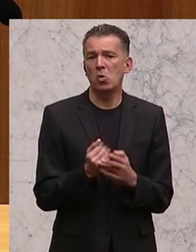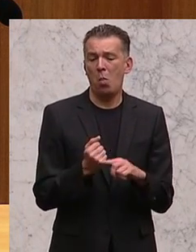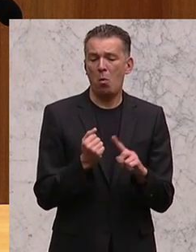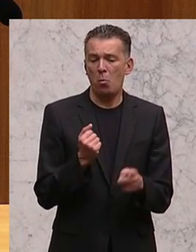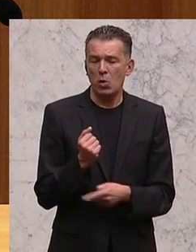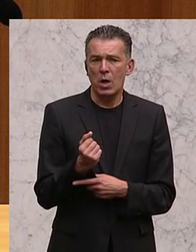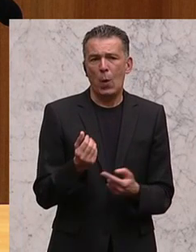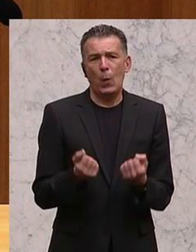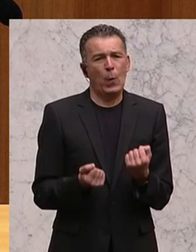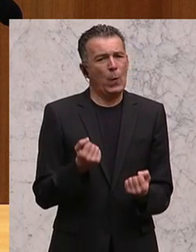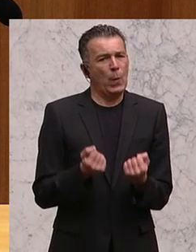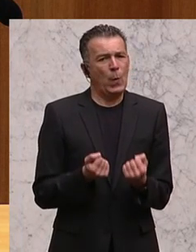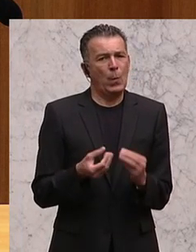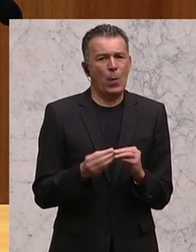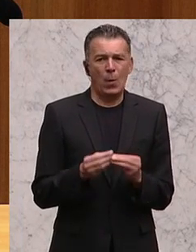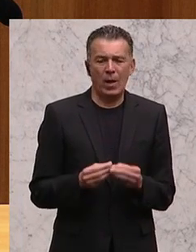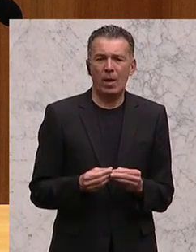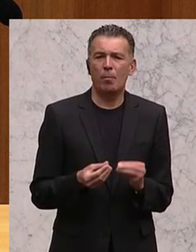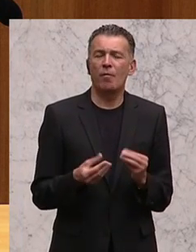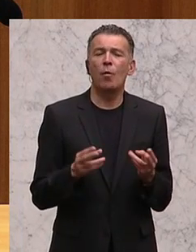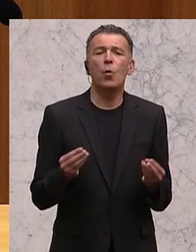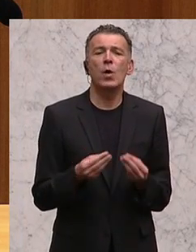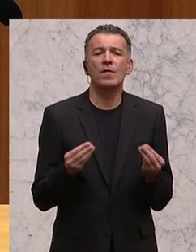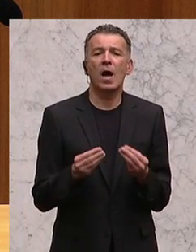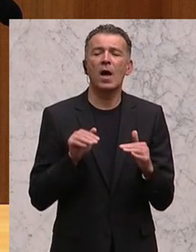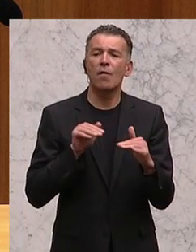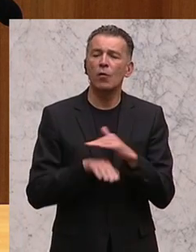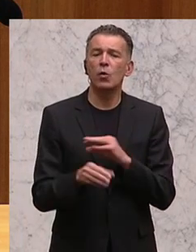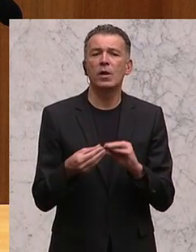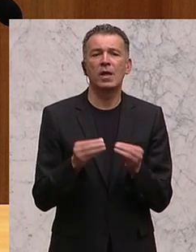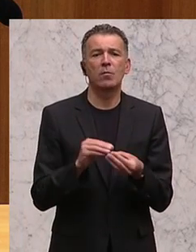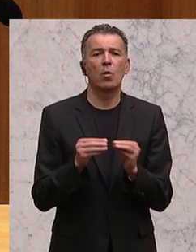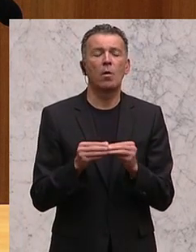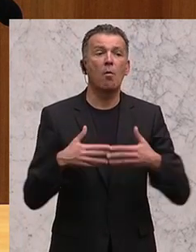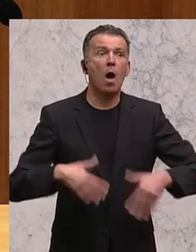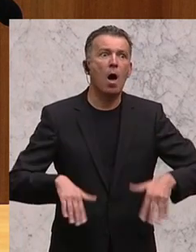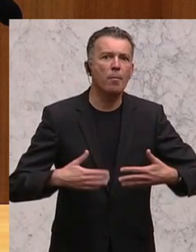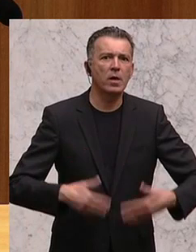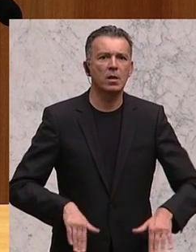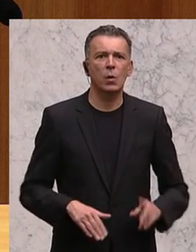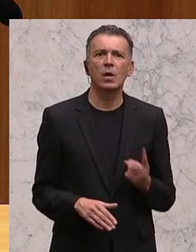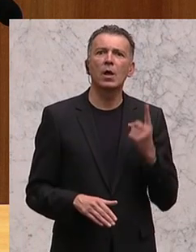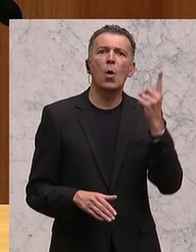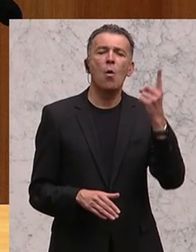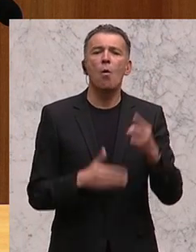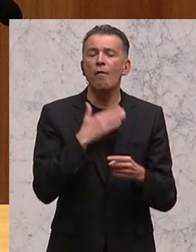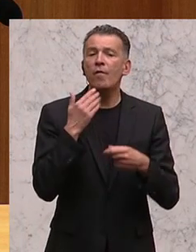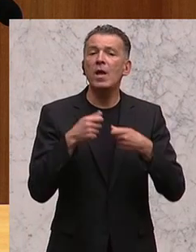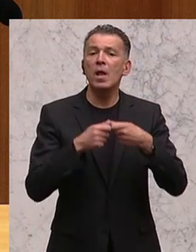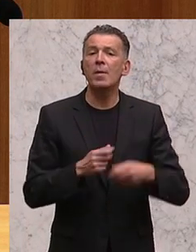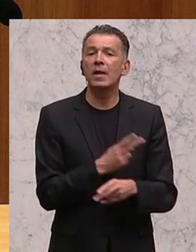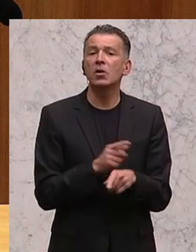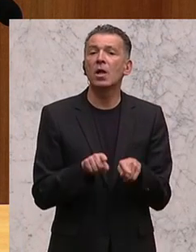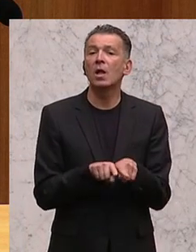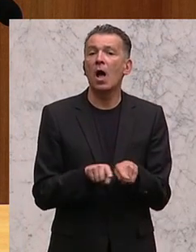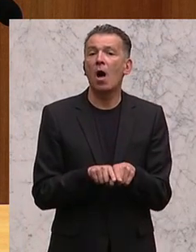Haushalte. Das liegt an der Flüchtlingsproblematik, das liegt an der hohen Arbeitslosigkeit. Viele Mitgliedstaaten haben auch